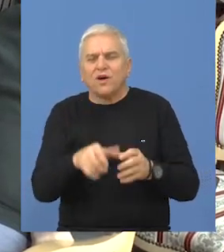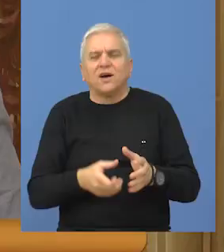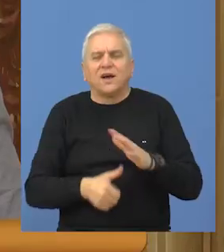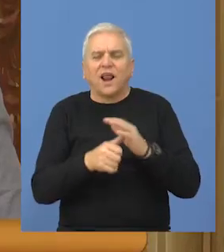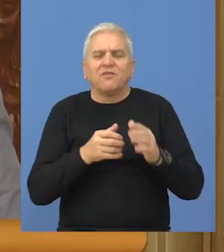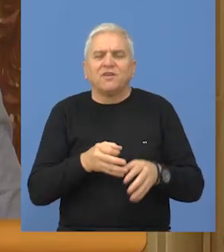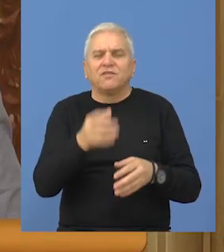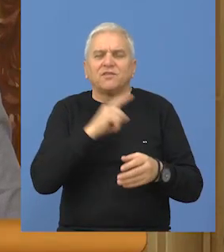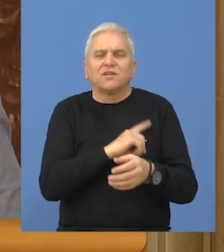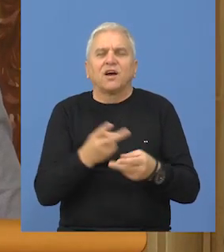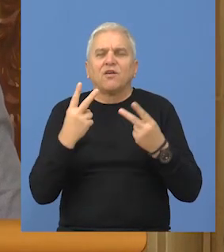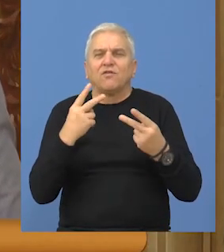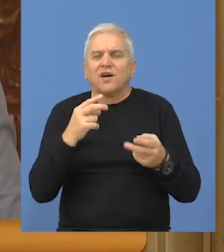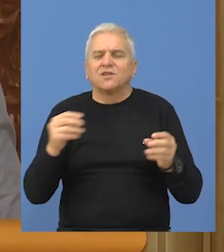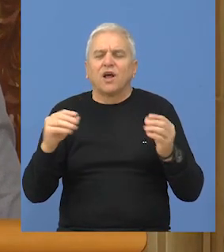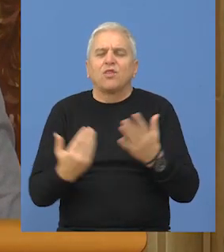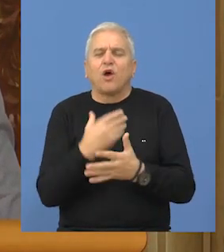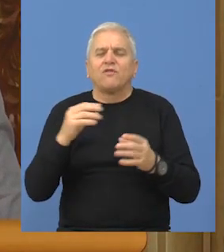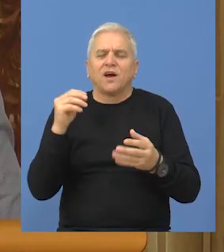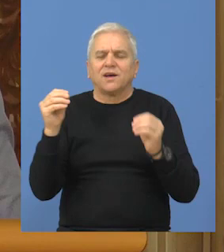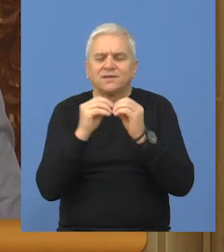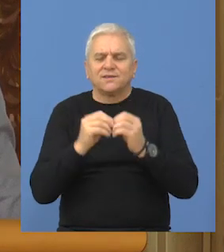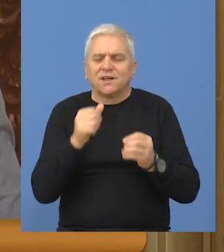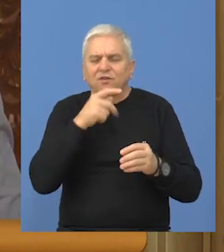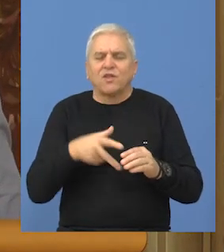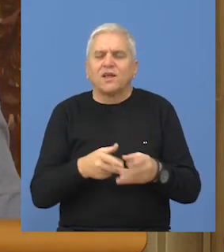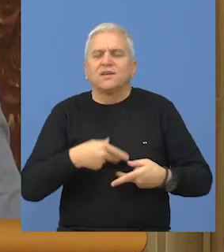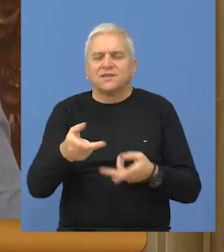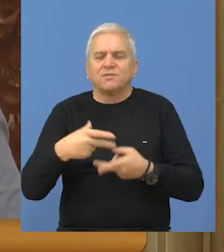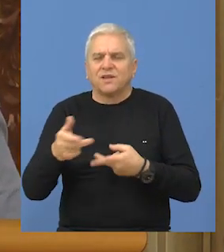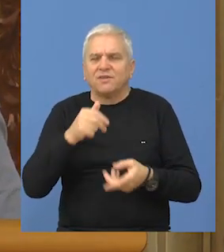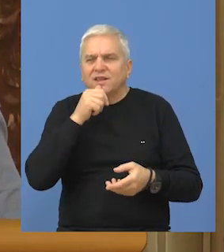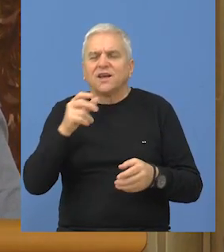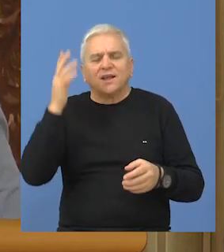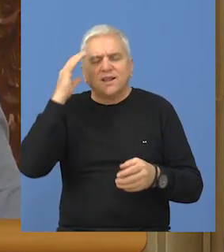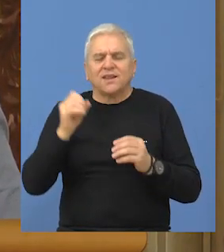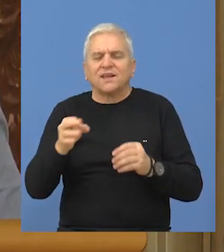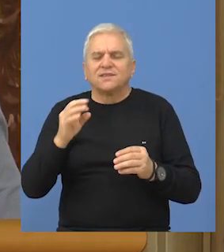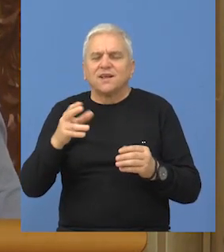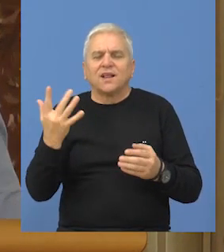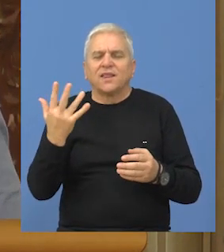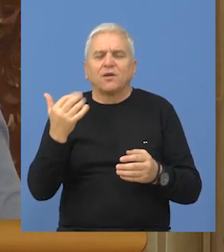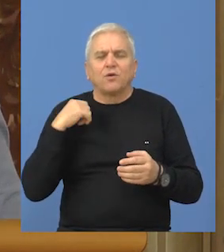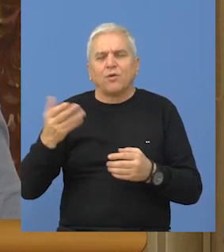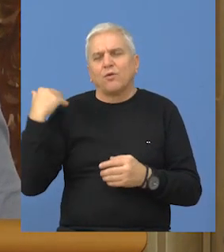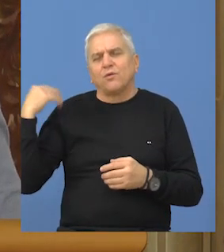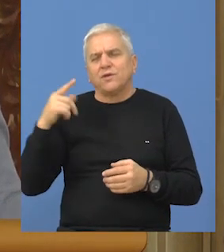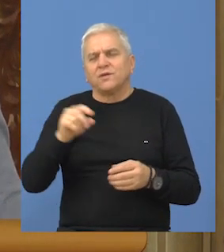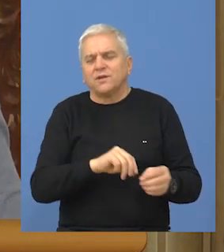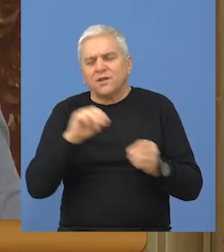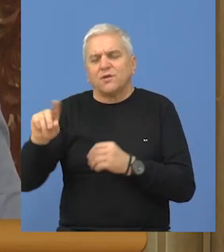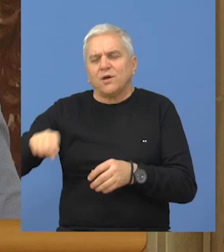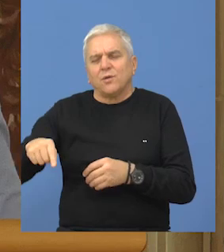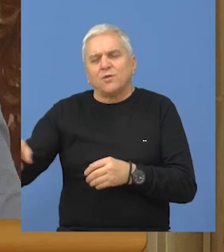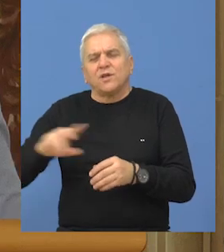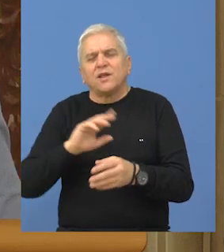vodove, čiji izgradnja je značajna zbog nove koncepcije vodnosno obdevanja ovog naselja, jer se pre nekoliko godina sa